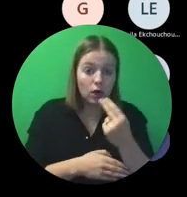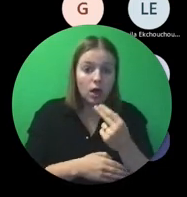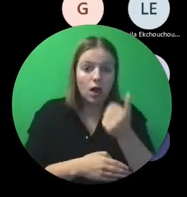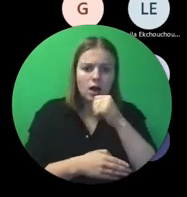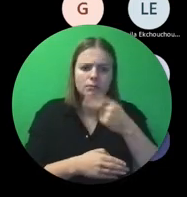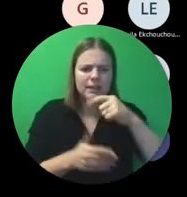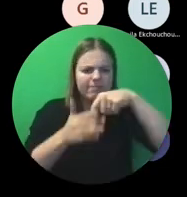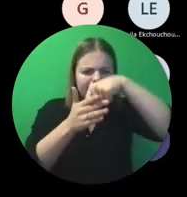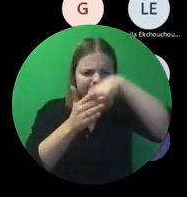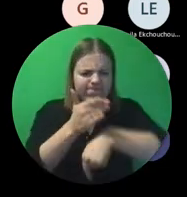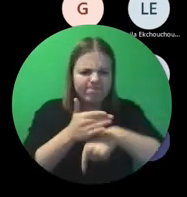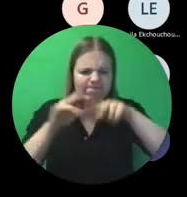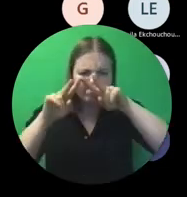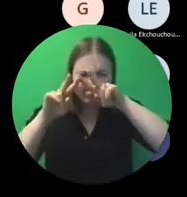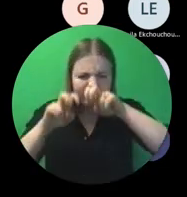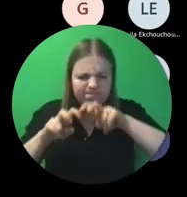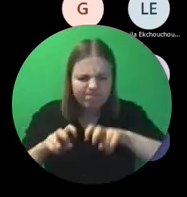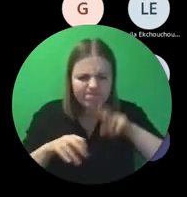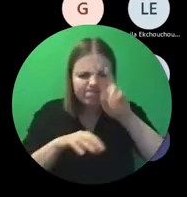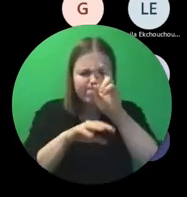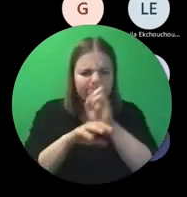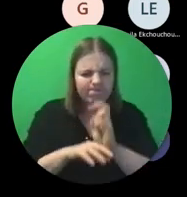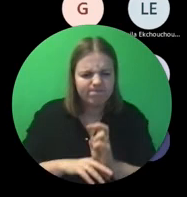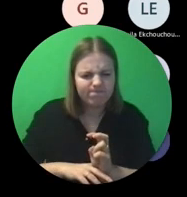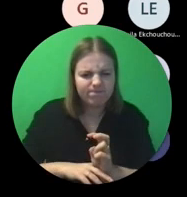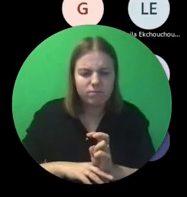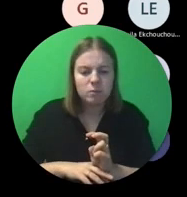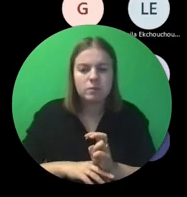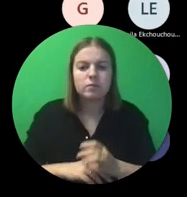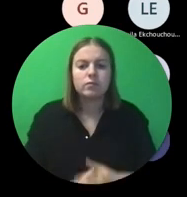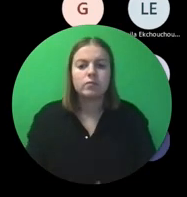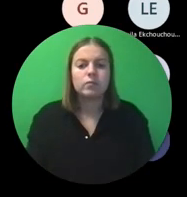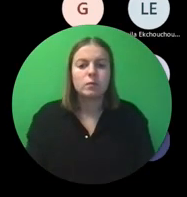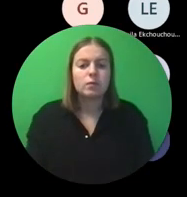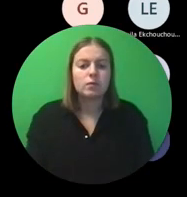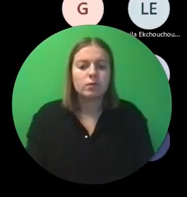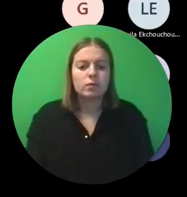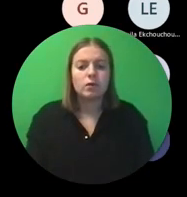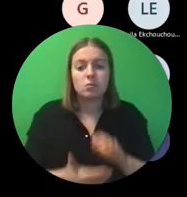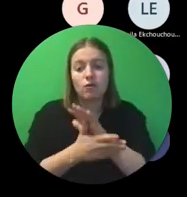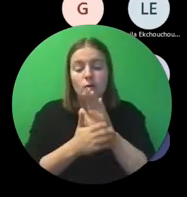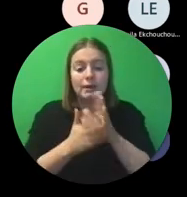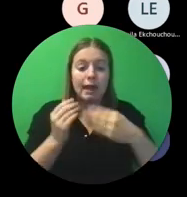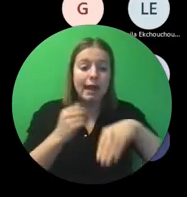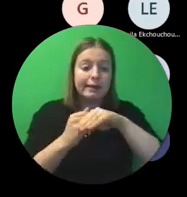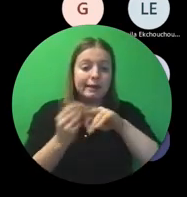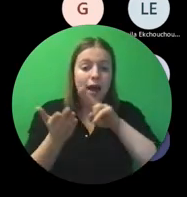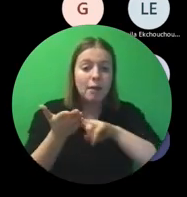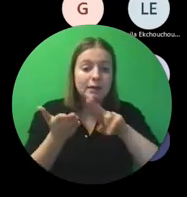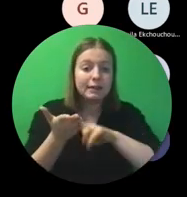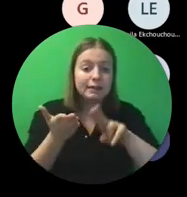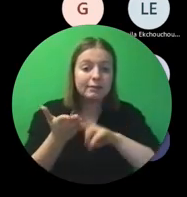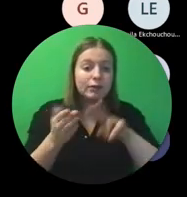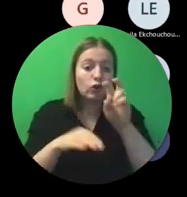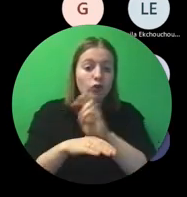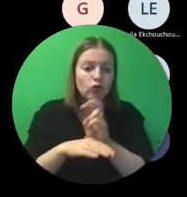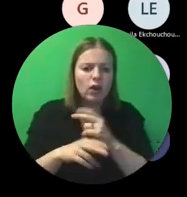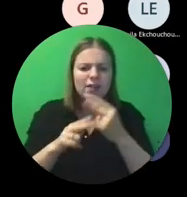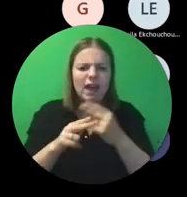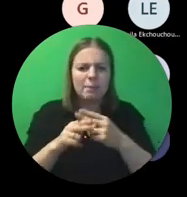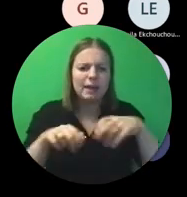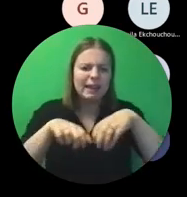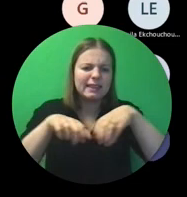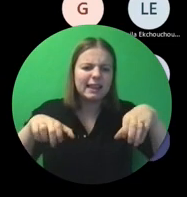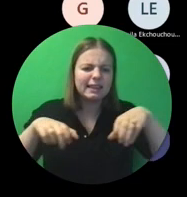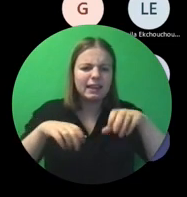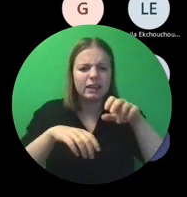diepgaandere controles. Dat kan een extra administratieve controle zijn, een zogenaamde deskcheck. Dan